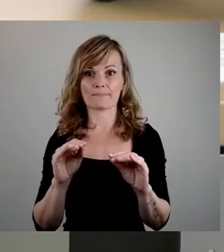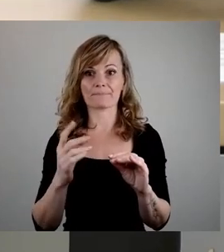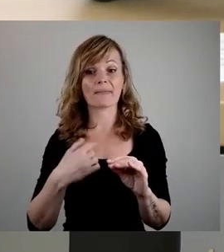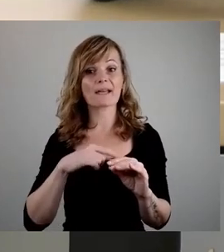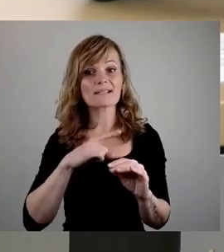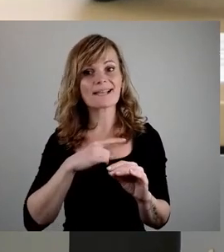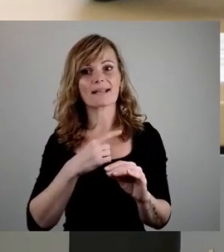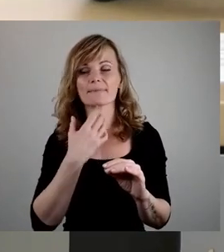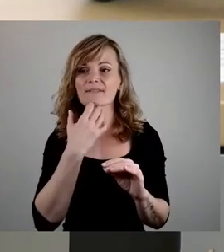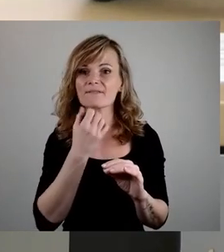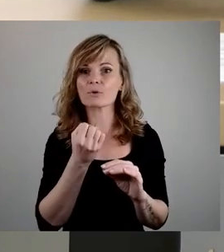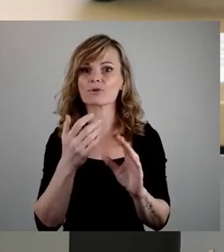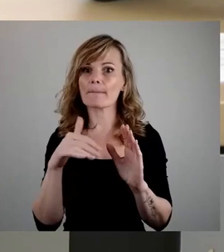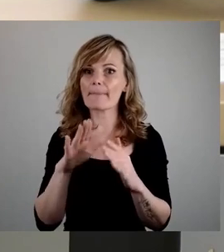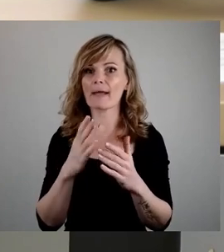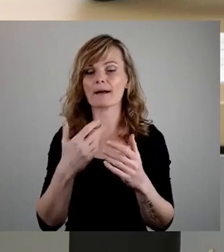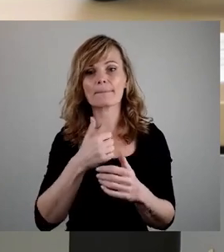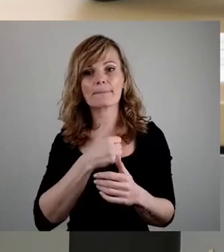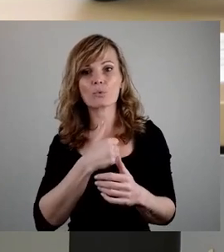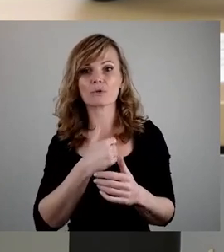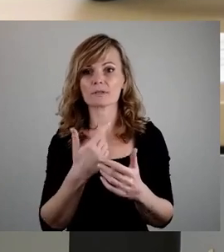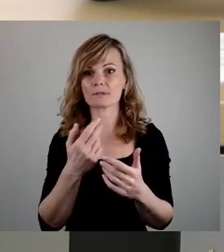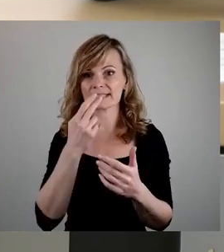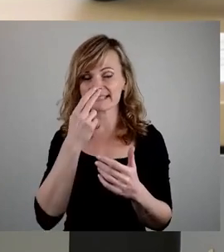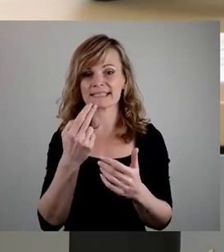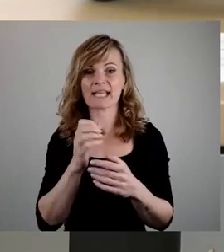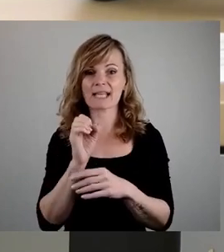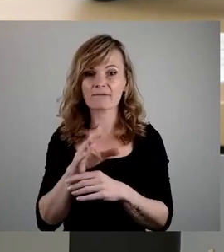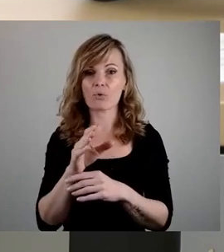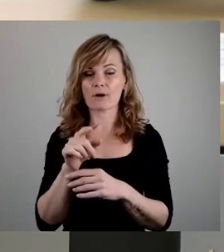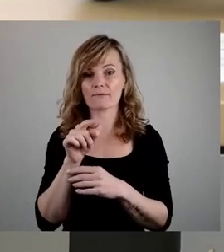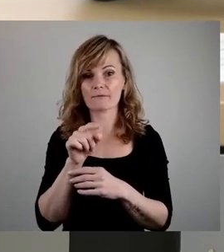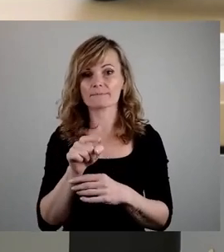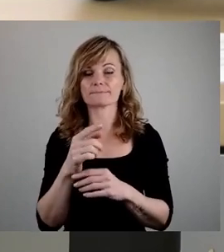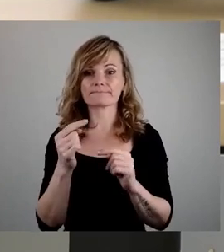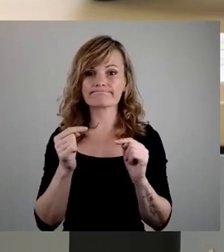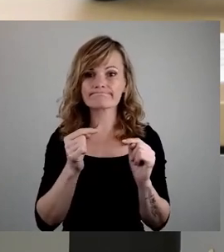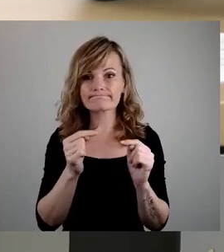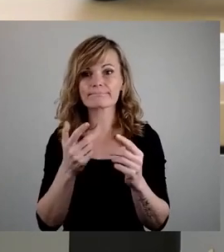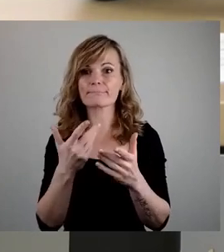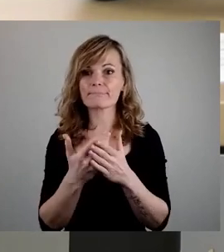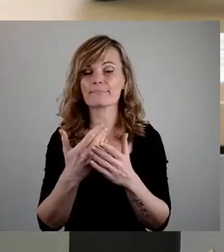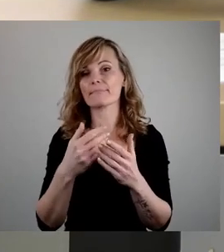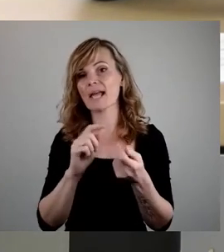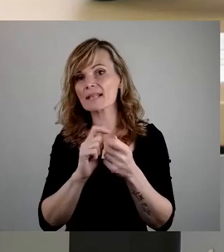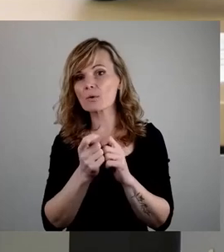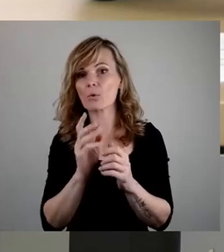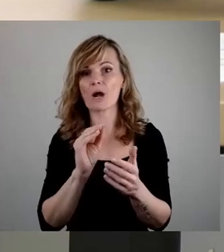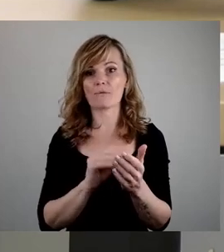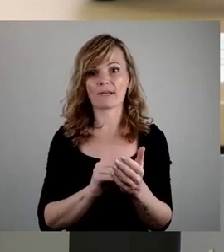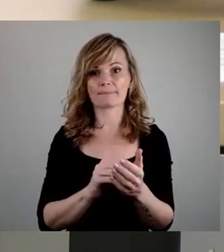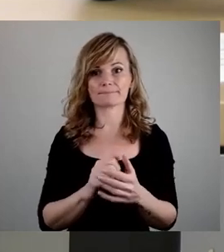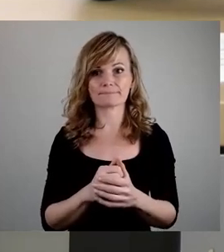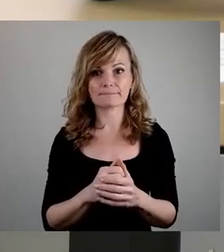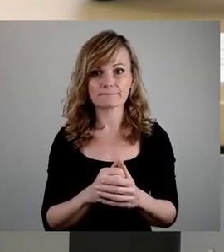bisschen mehr Mut dann auch da ist, schon in diesem Entwurf dann die dort diskutierten Änderungen aufzunehmen. Im Bildungsausschuss,